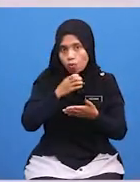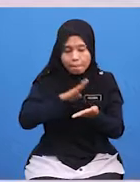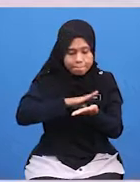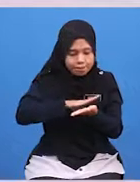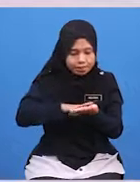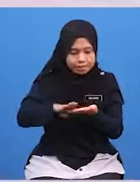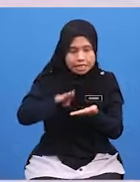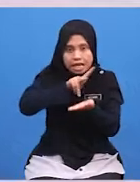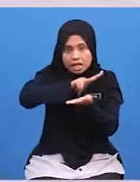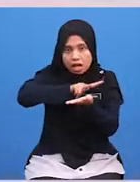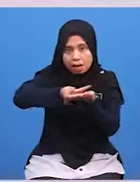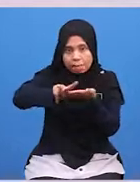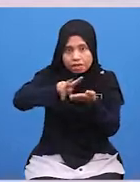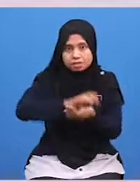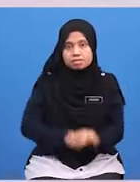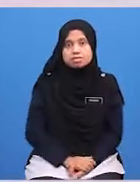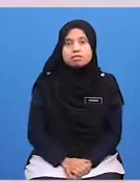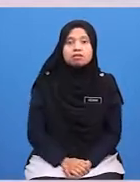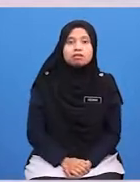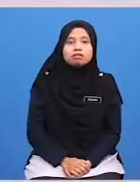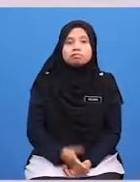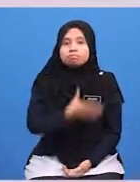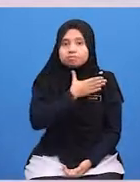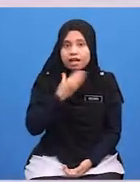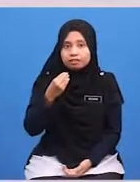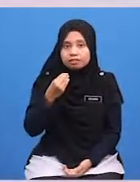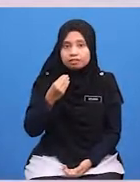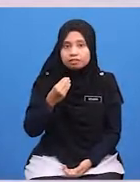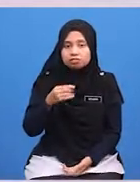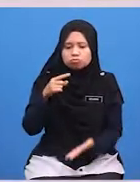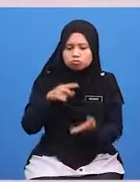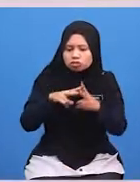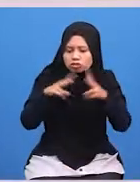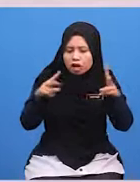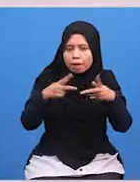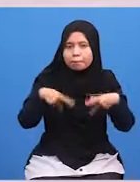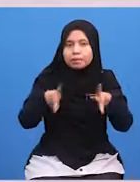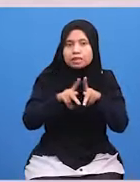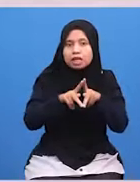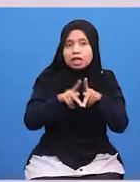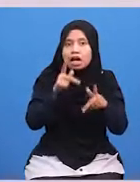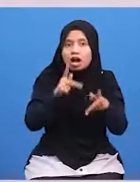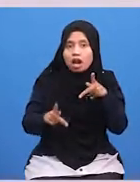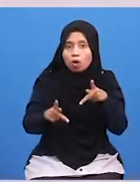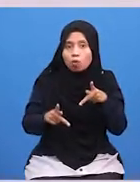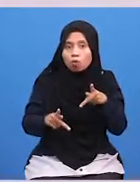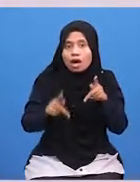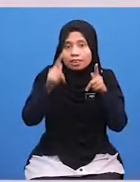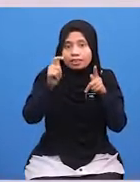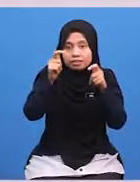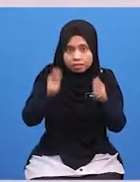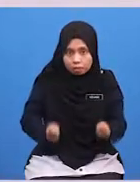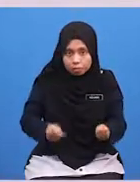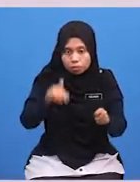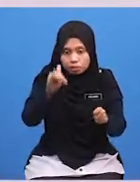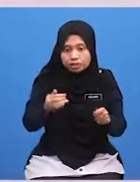Kemas Dan Ini Sangat Penting Sekiranya Tetamu Yang Datang